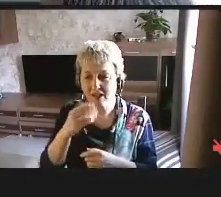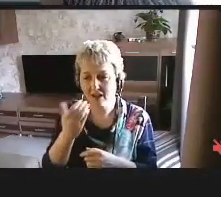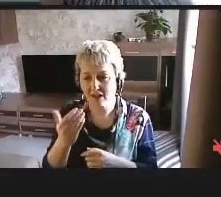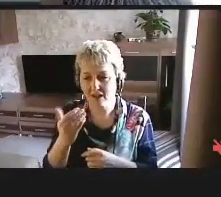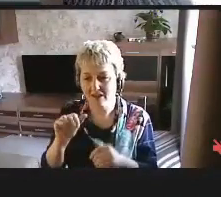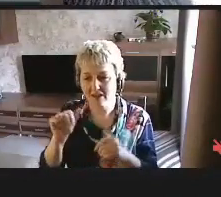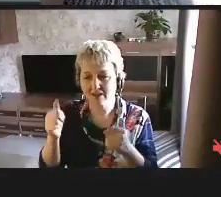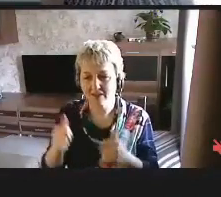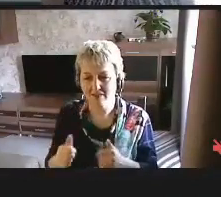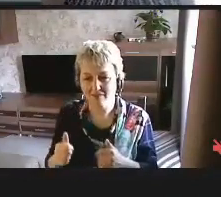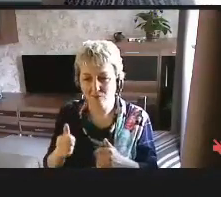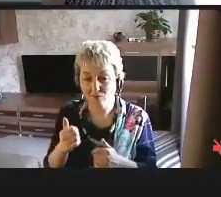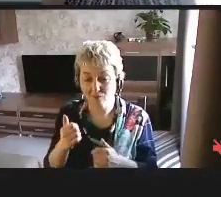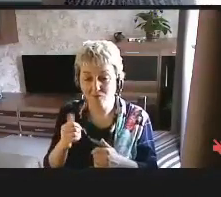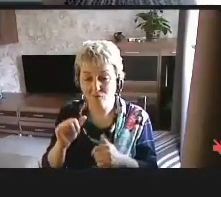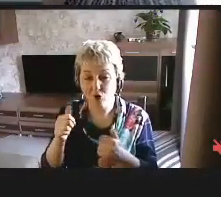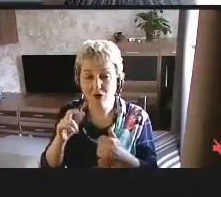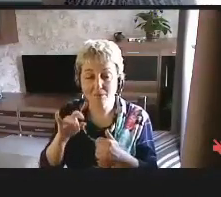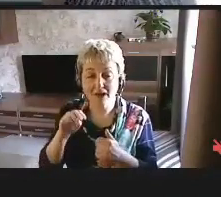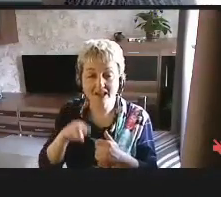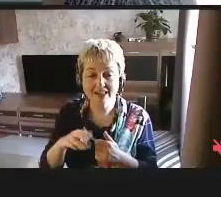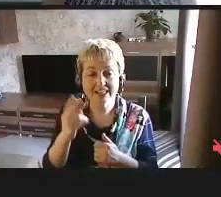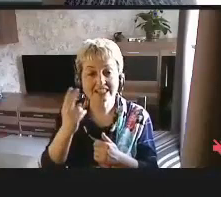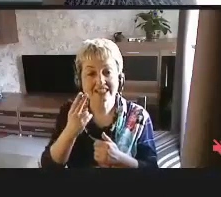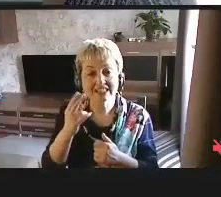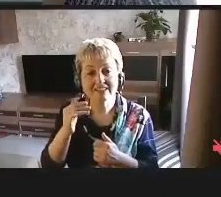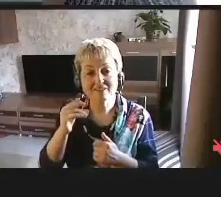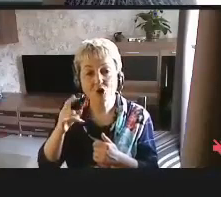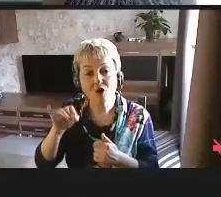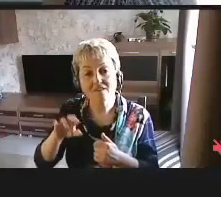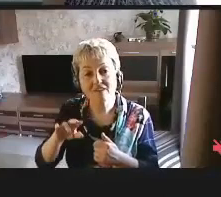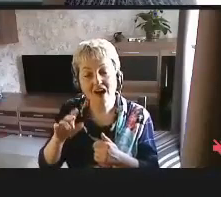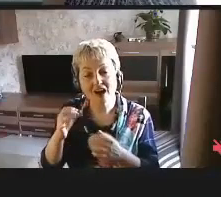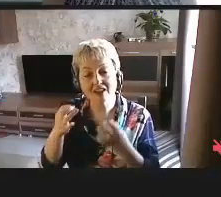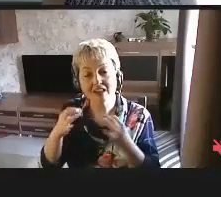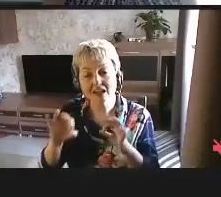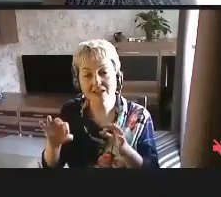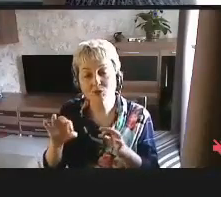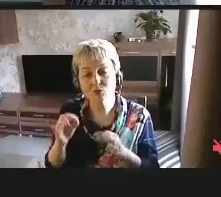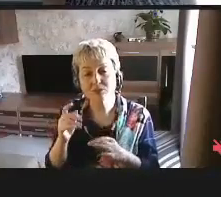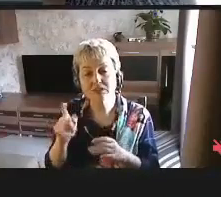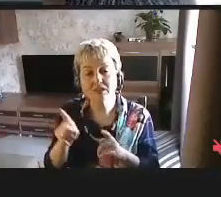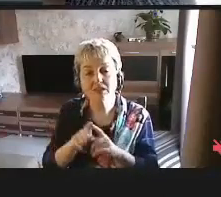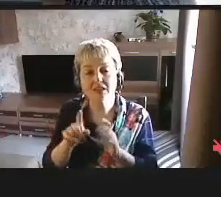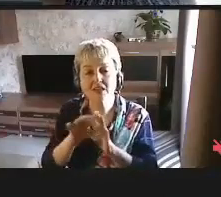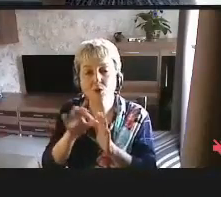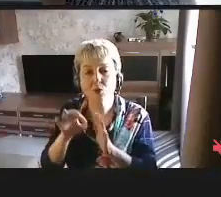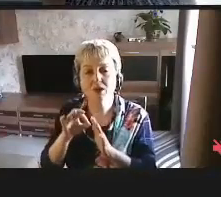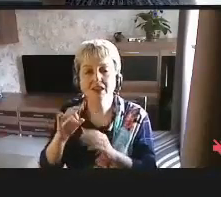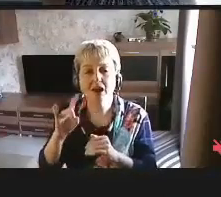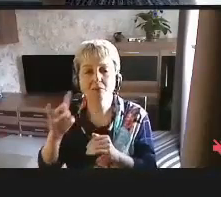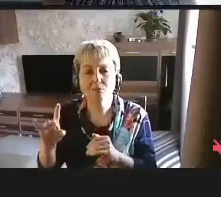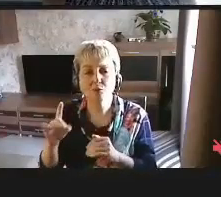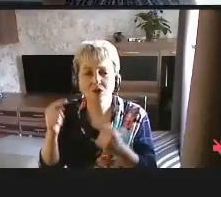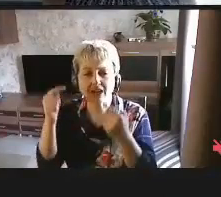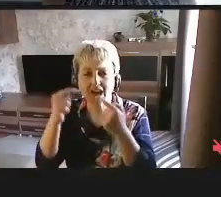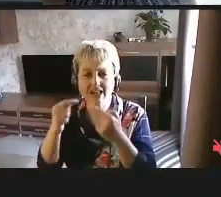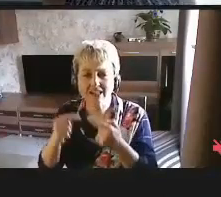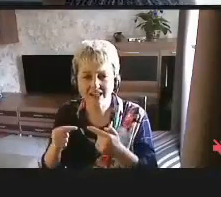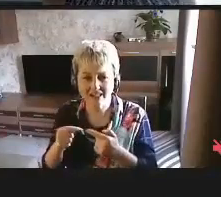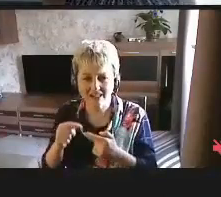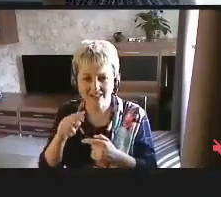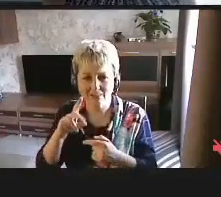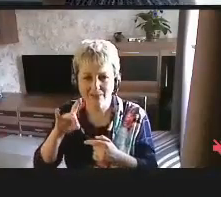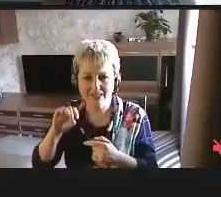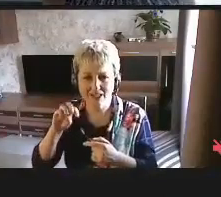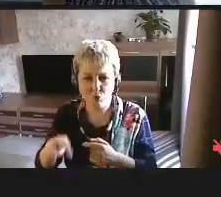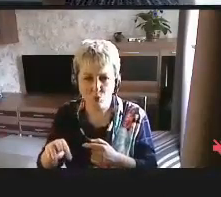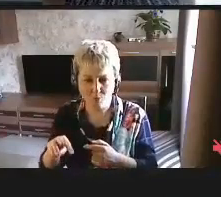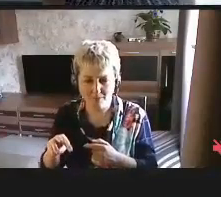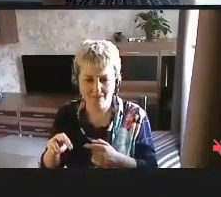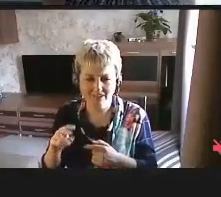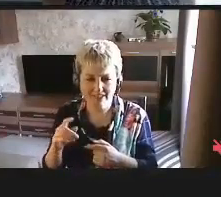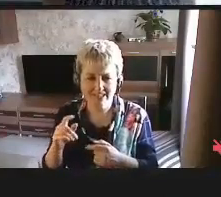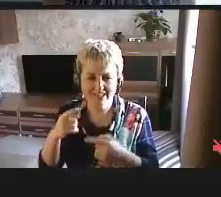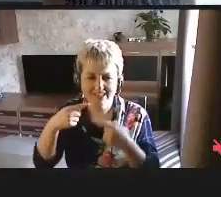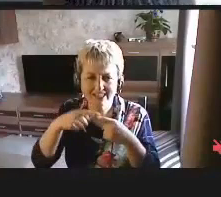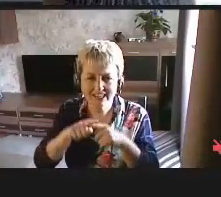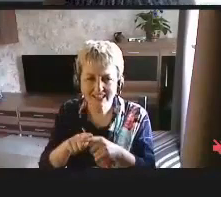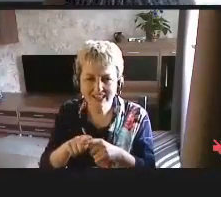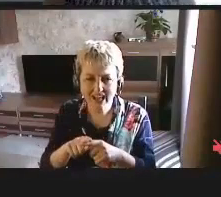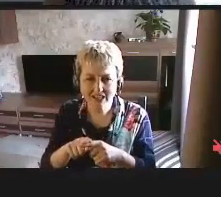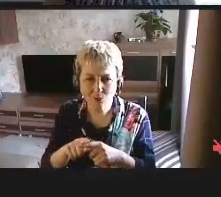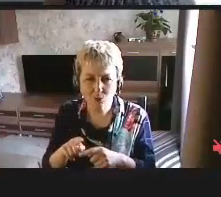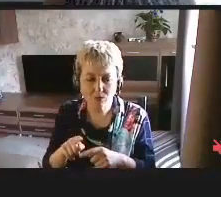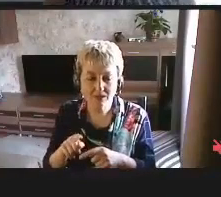цифровая доступность это уже скорее набор конкретных приемов и технологий,